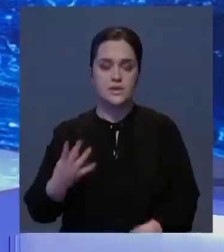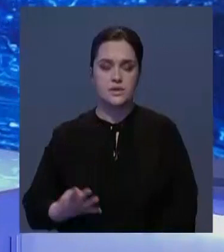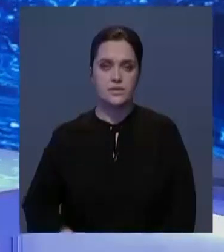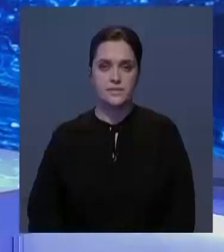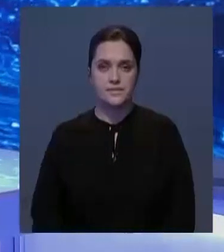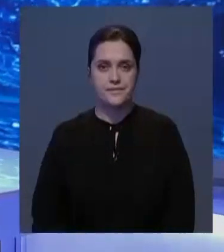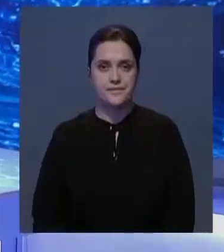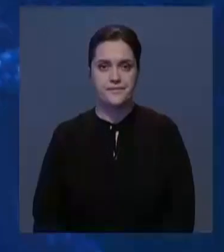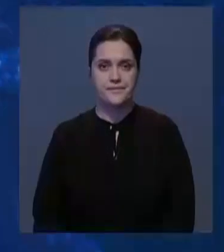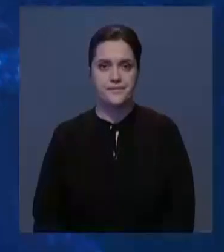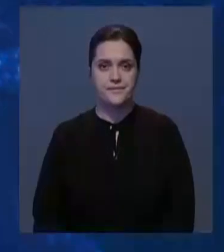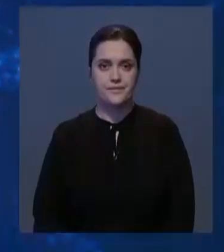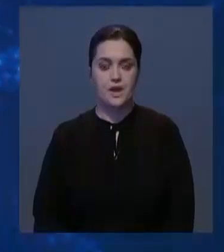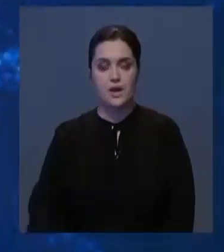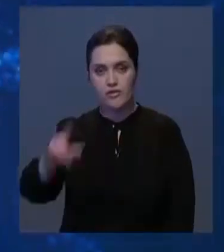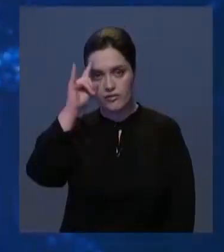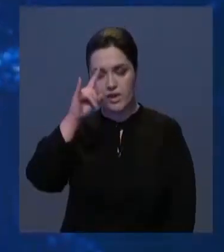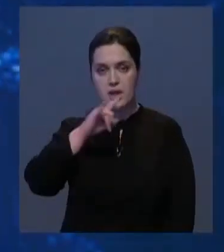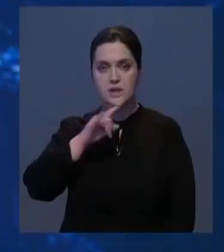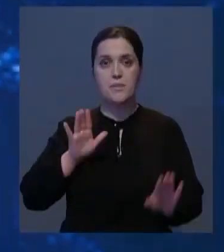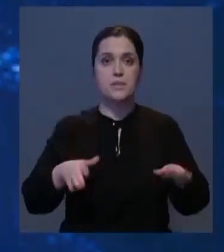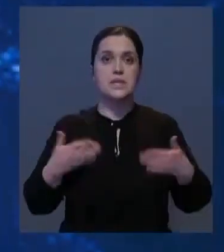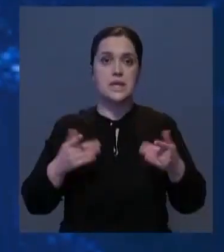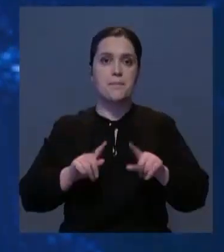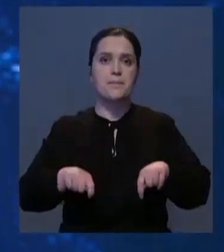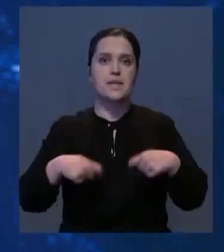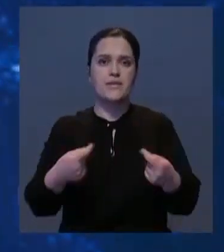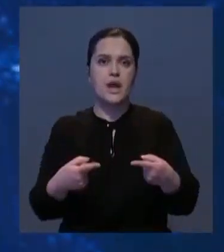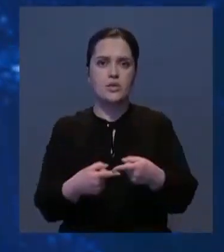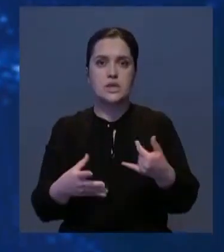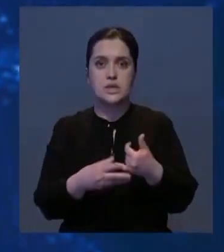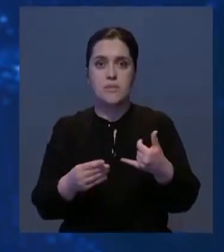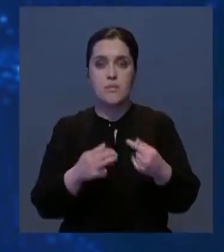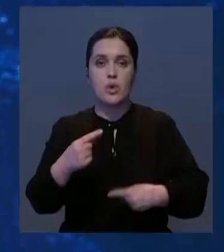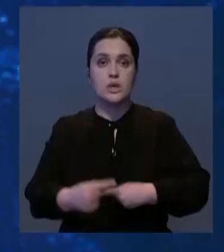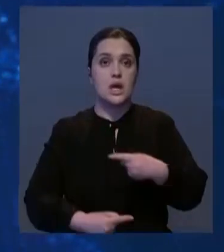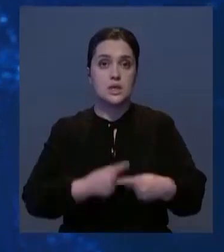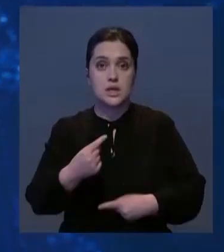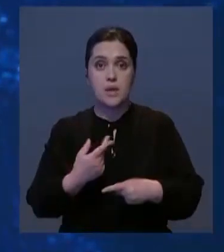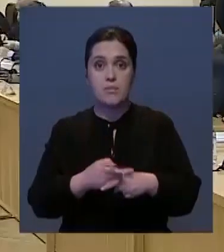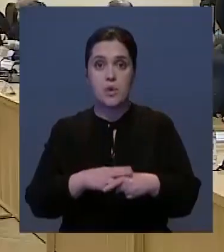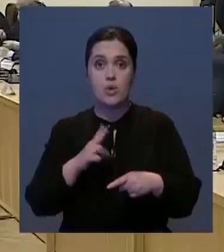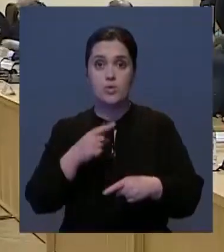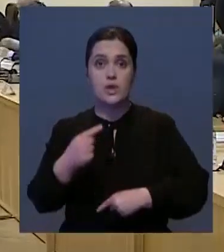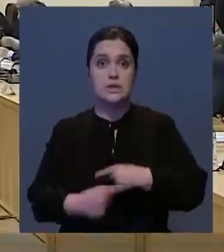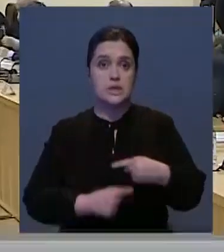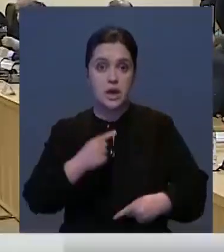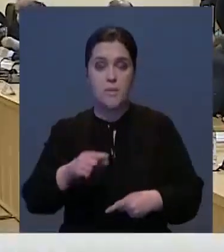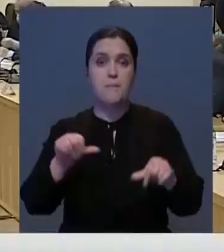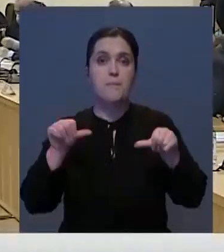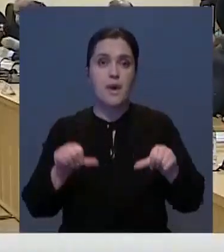В Казахстане предложили передавать арендуемые земли по наследству, то есть наделять наследников